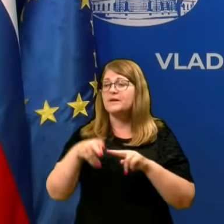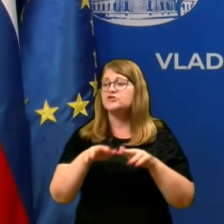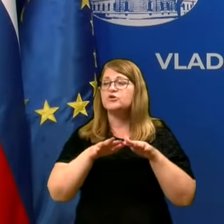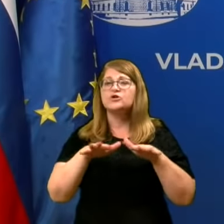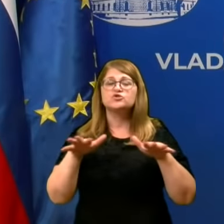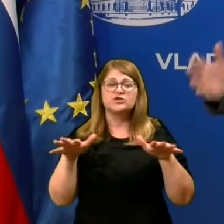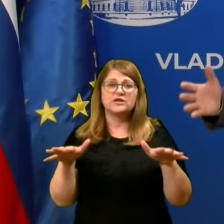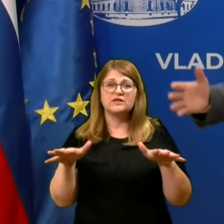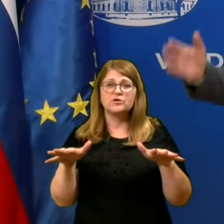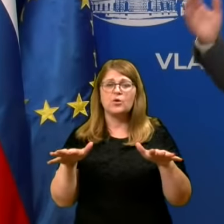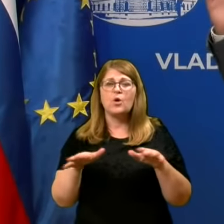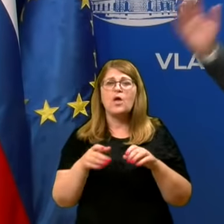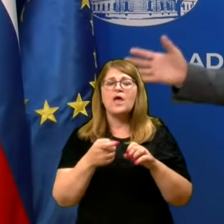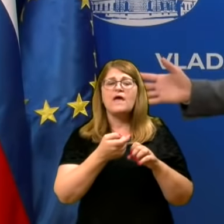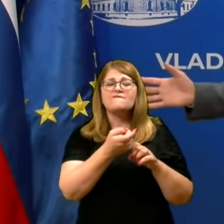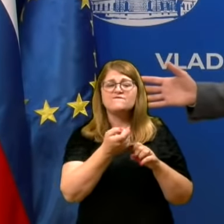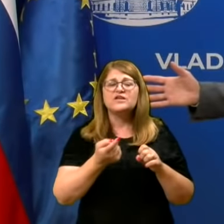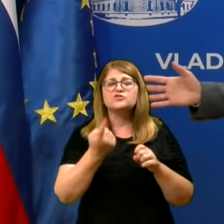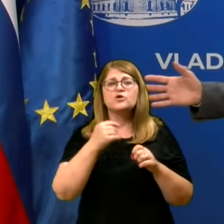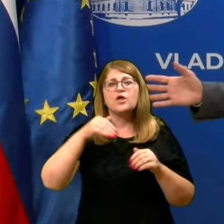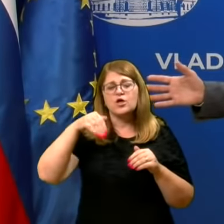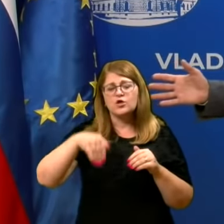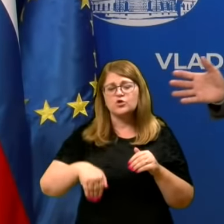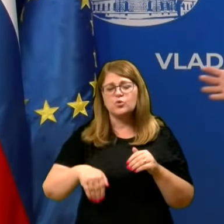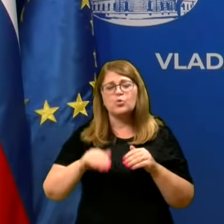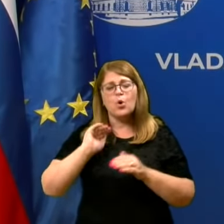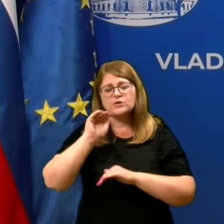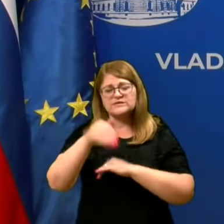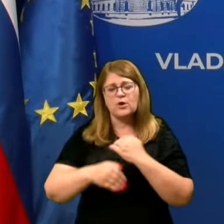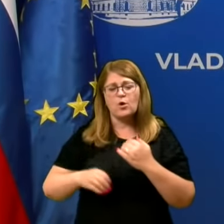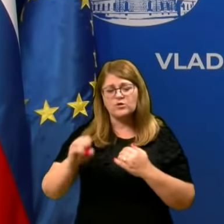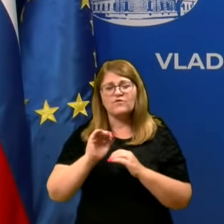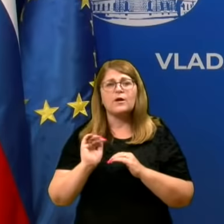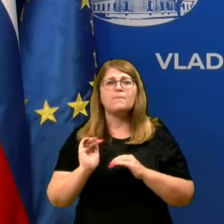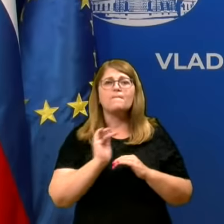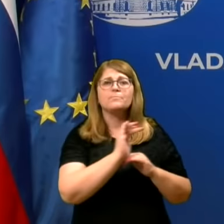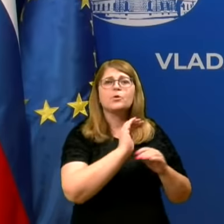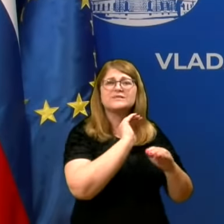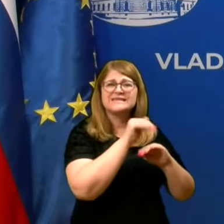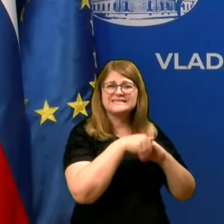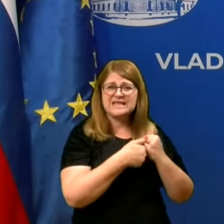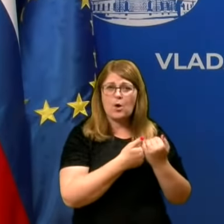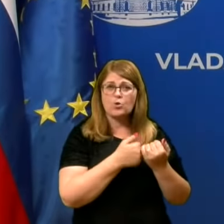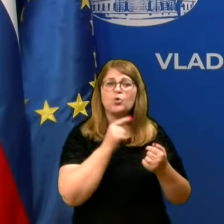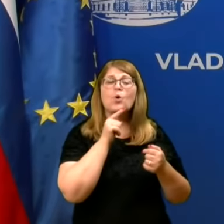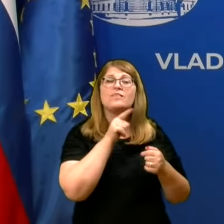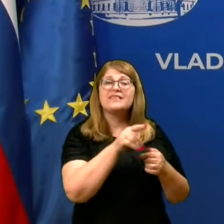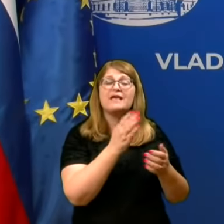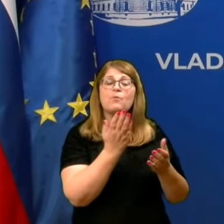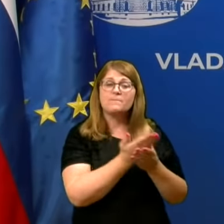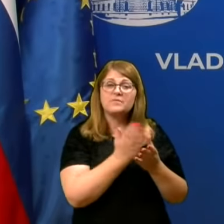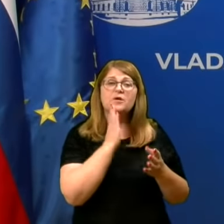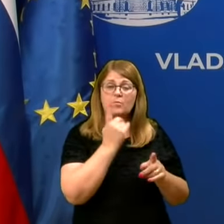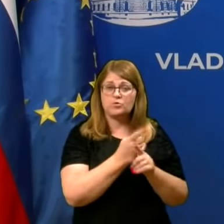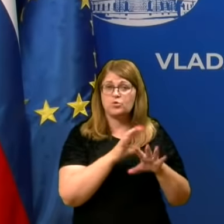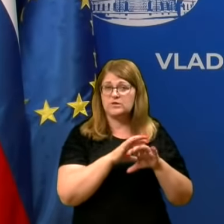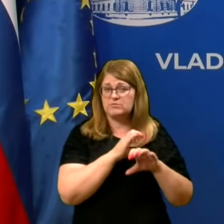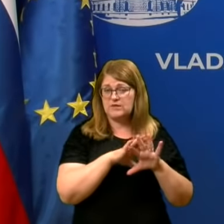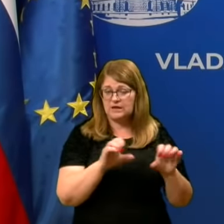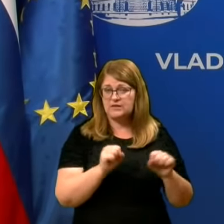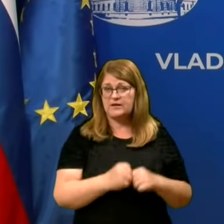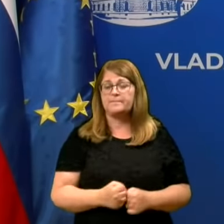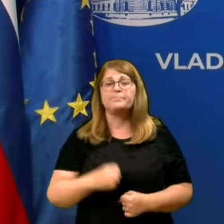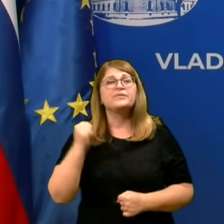širitev virusa iz jugovzhoda Evrope proti zahodov. In temu primerno bomo tudi ravnali. Zato